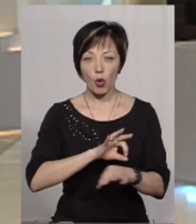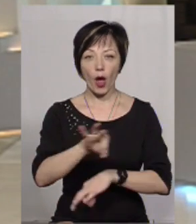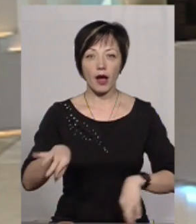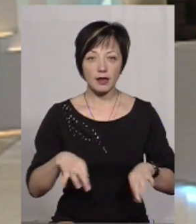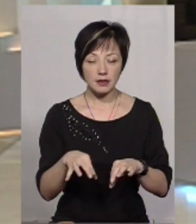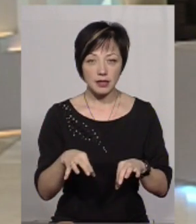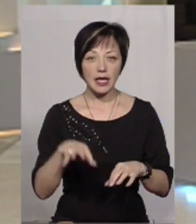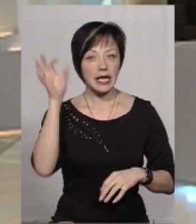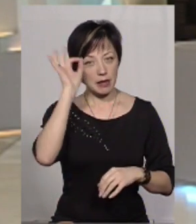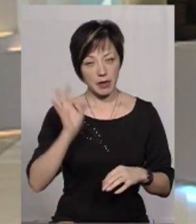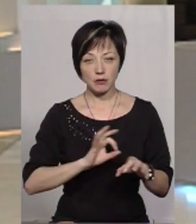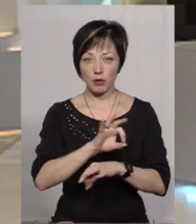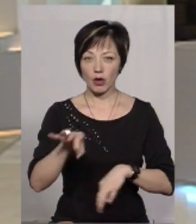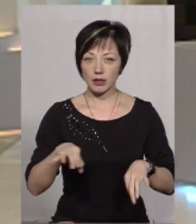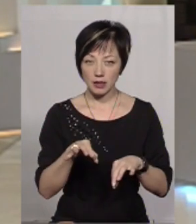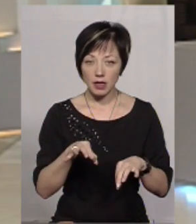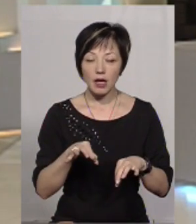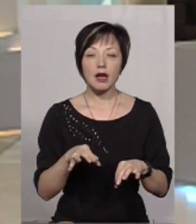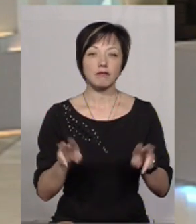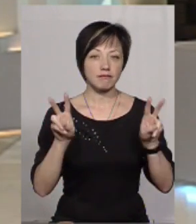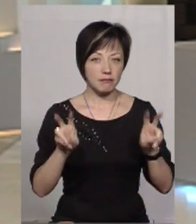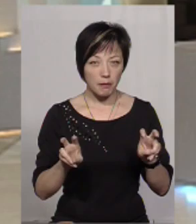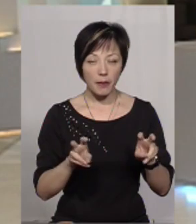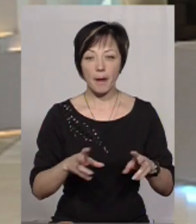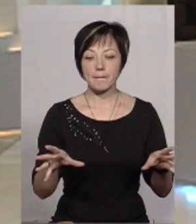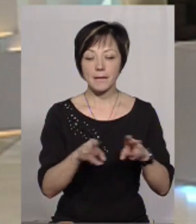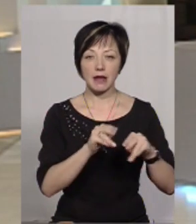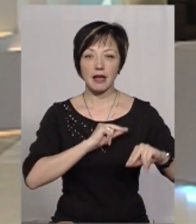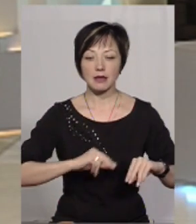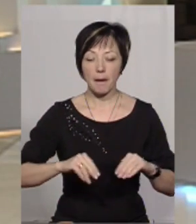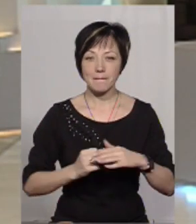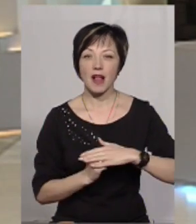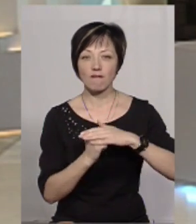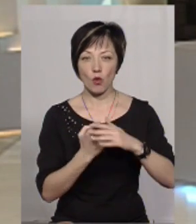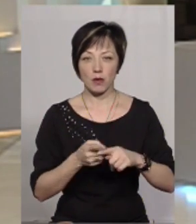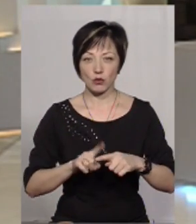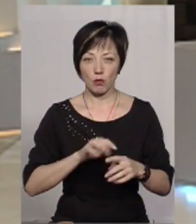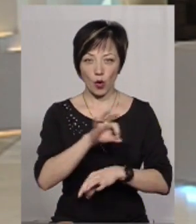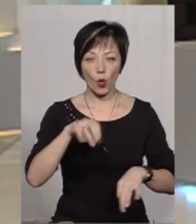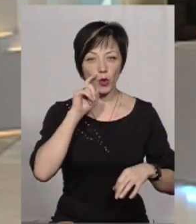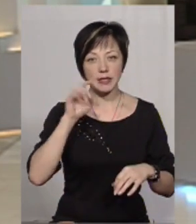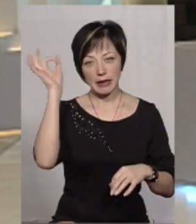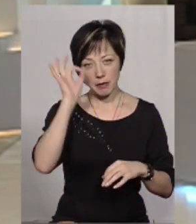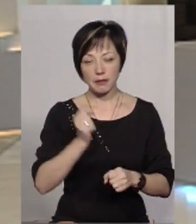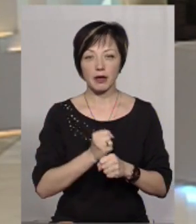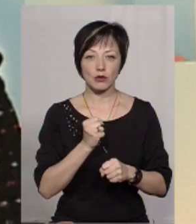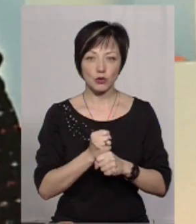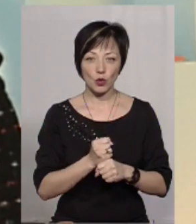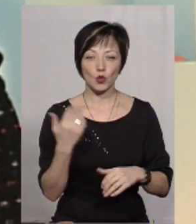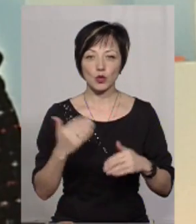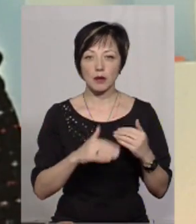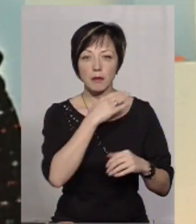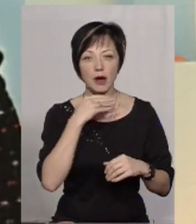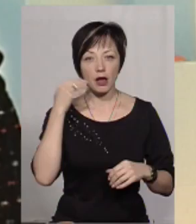проєкт, німецький проєкт, «Фітфопартнершів» із Джомені. Партнерська платформа цього проєкту, українсько-німецька, вона функціонує